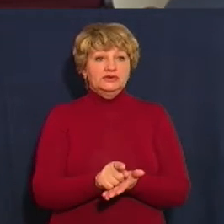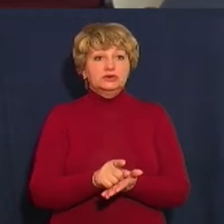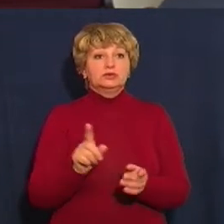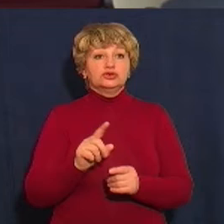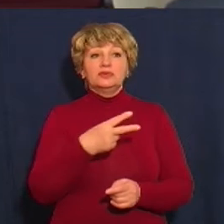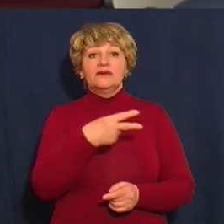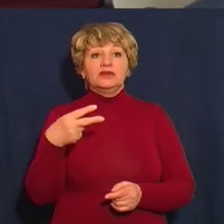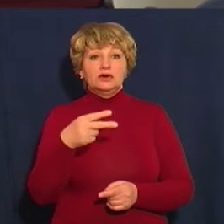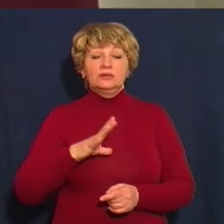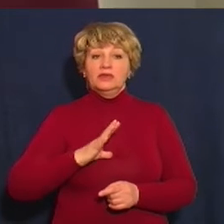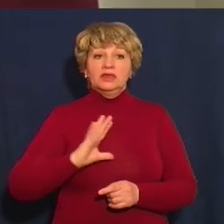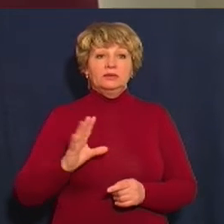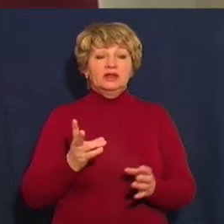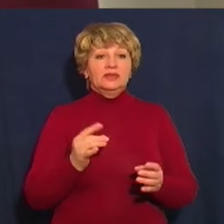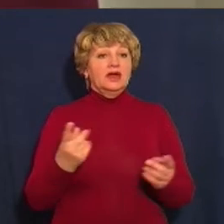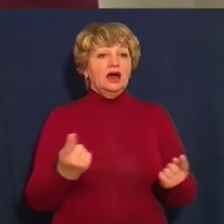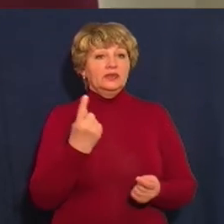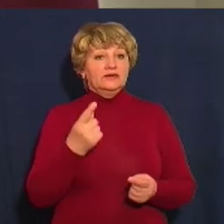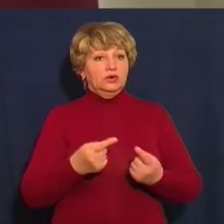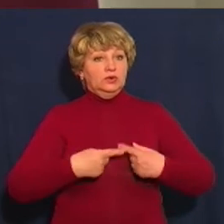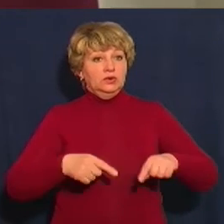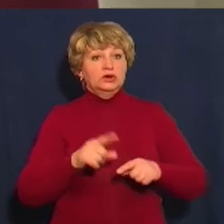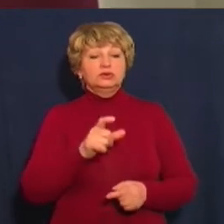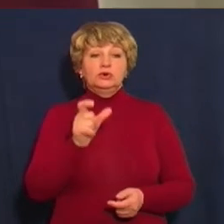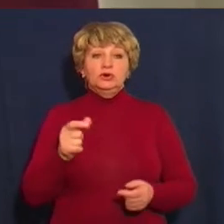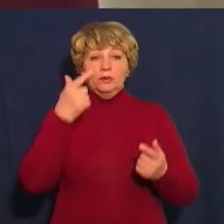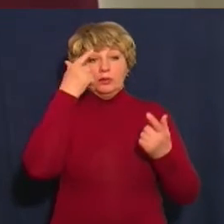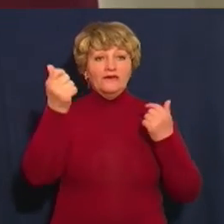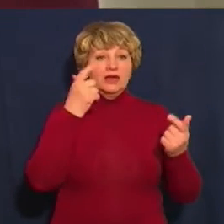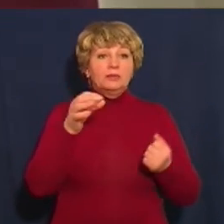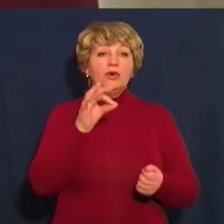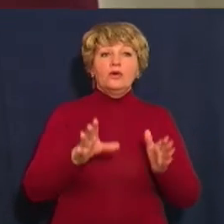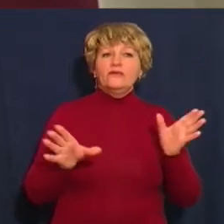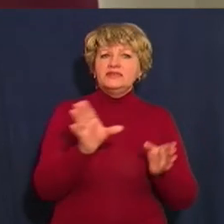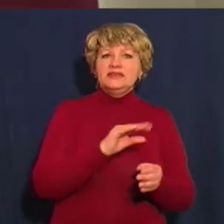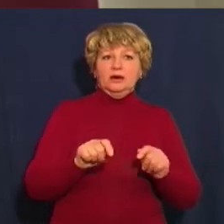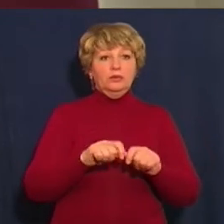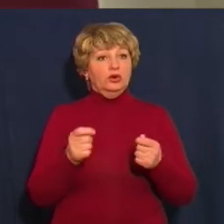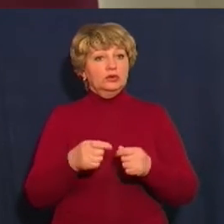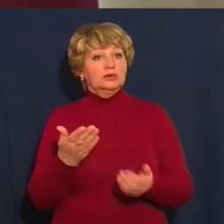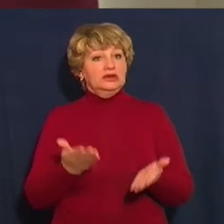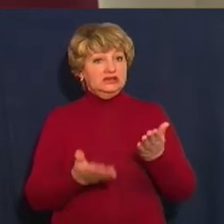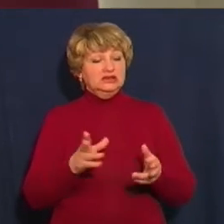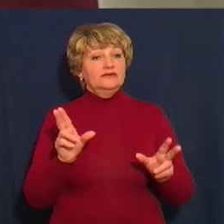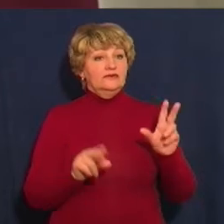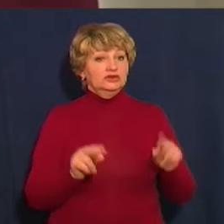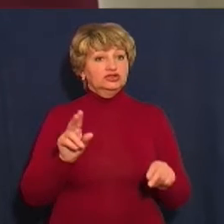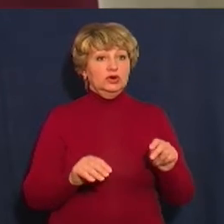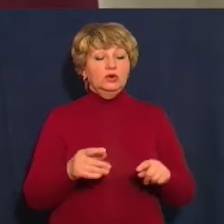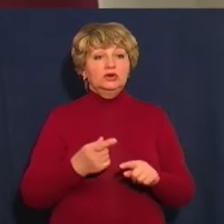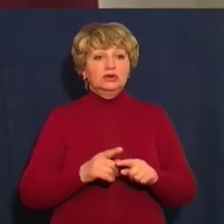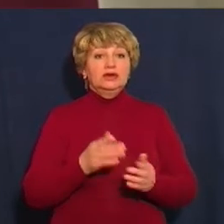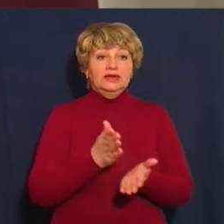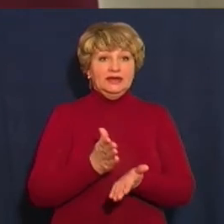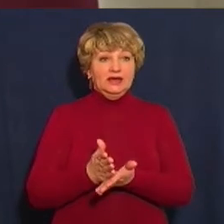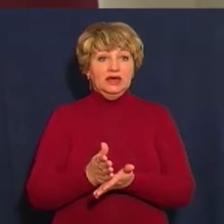жодної дільниці на другому поверсі. Якщо б нам громадяни повідомляли про всі порушення, які вони вважають щодо їхніх виборчих прав, то ми б більш